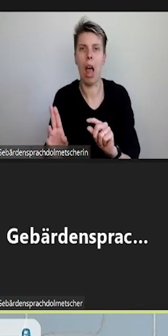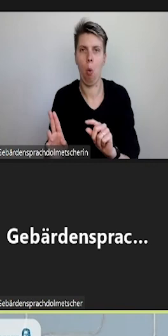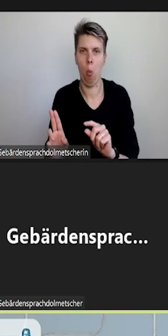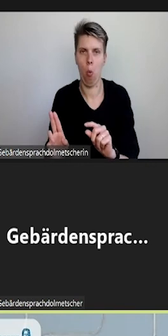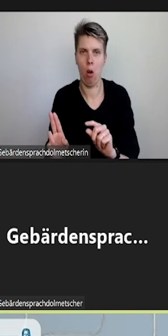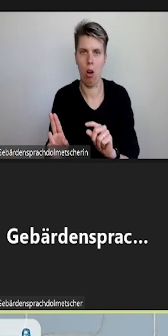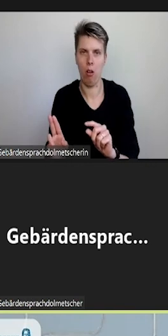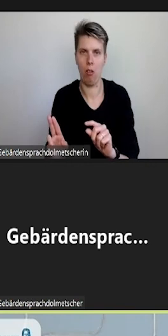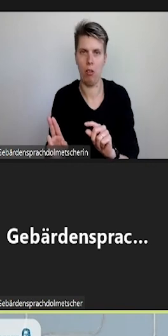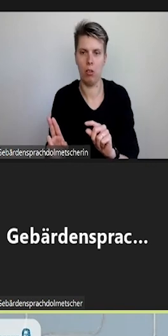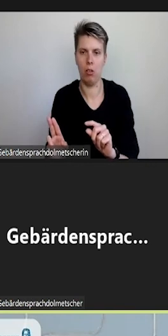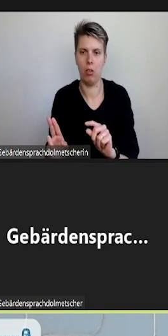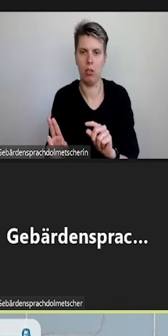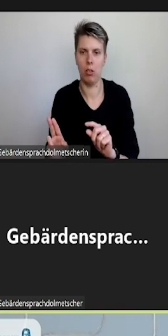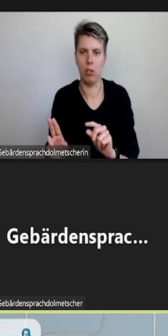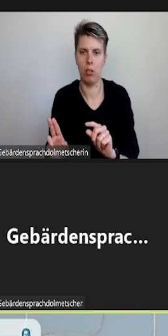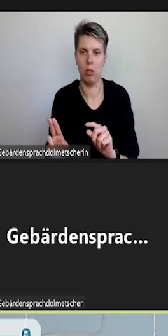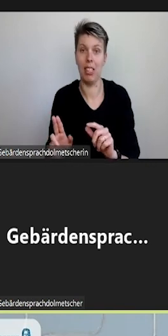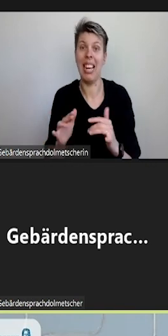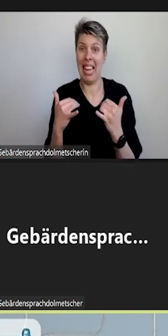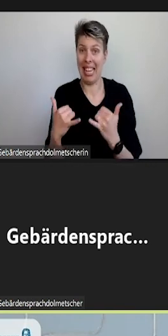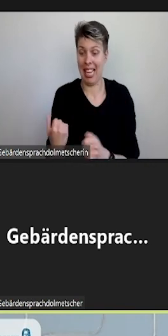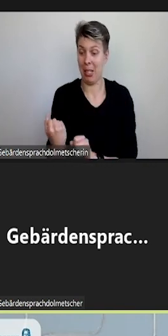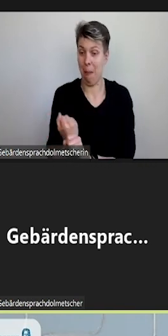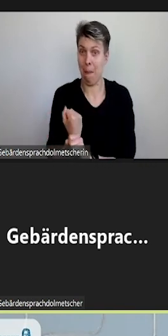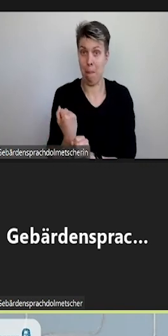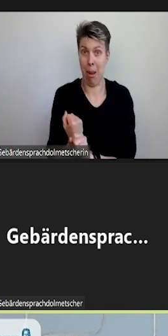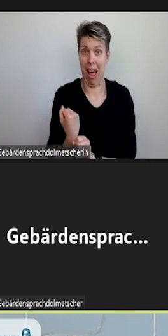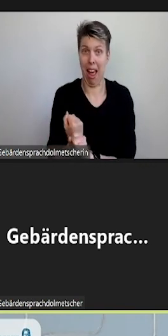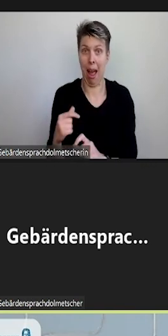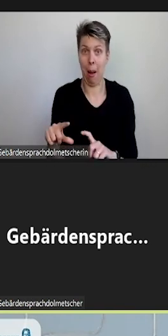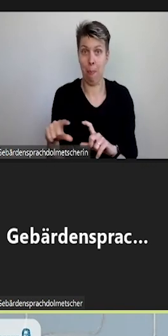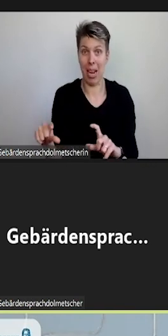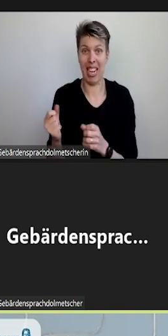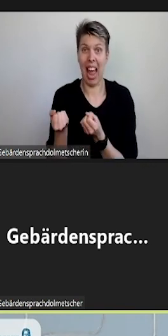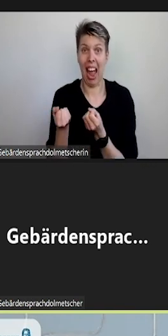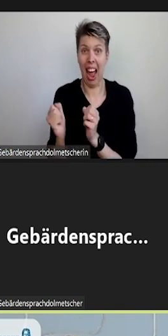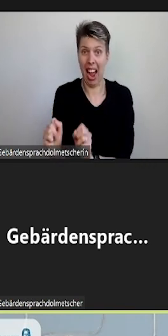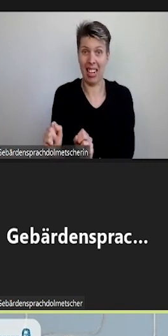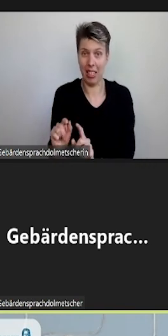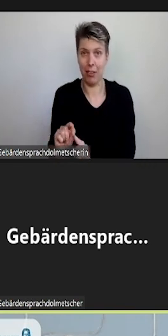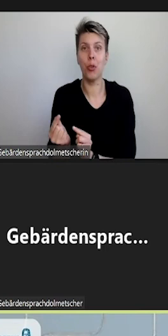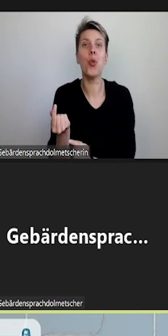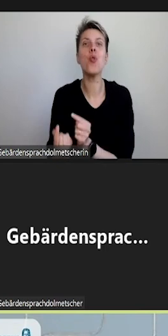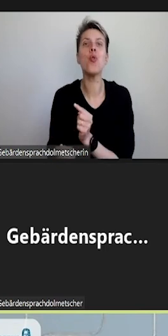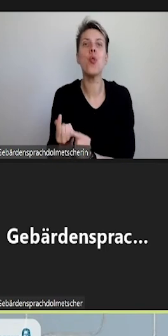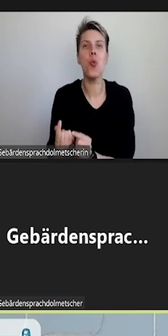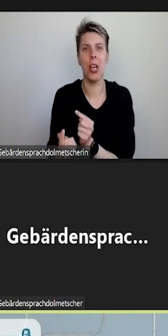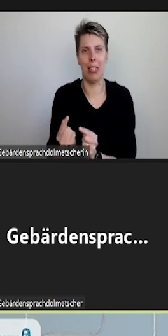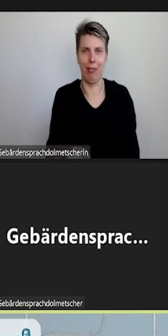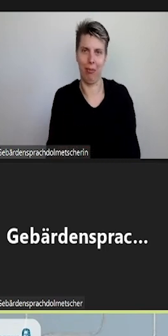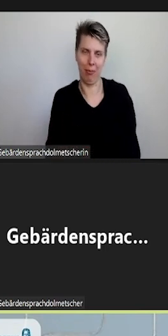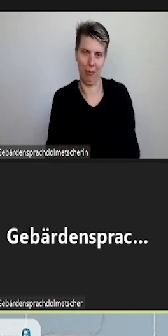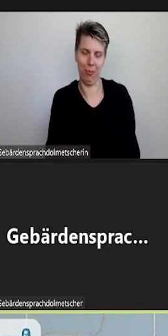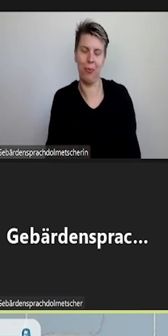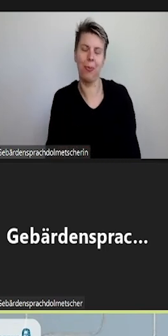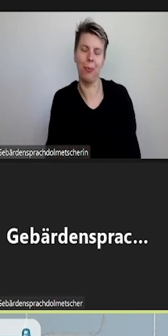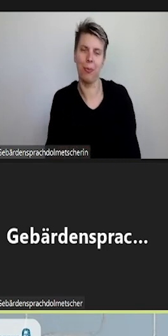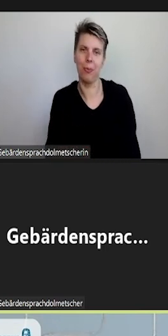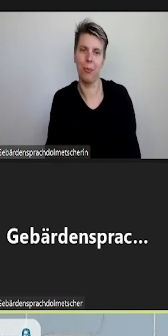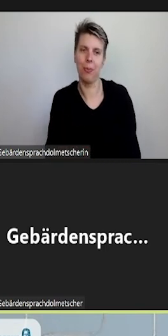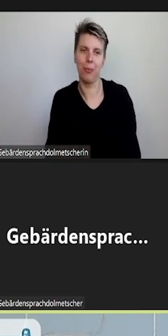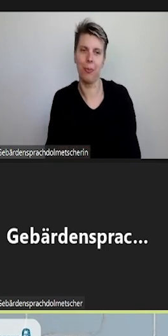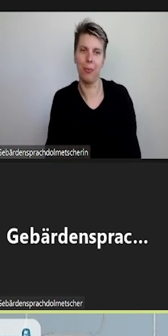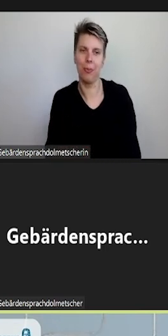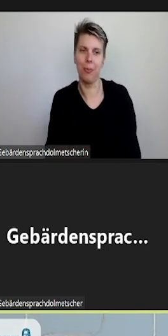Untertitel, der gerade in Bearbeitung ist, der sozusagen aktiviert ist, ist grün unterlegt, beziehungsweise links